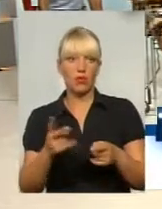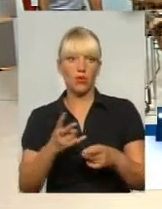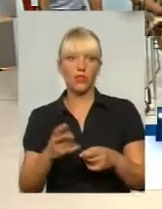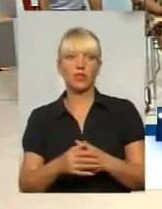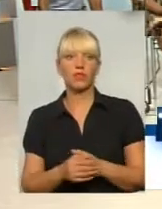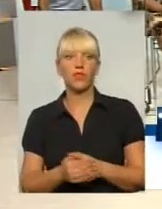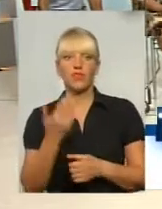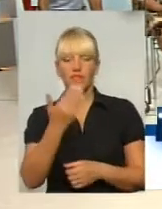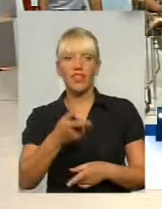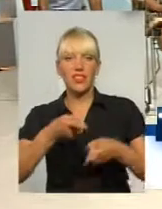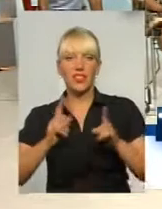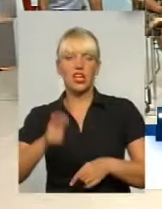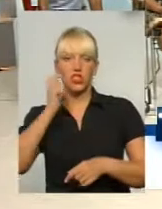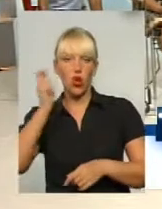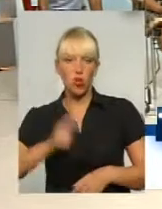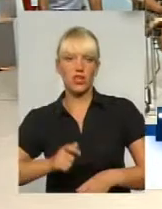жінка. Ви хочете, в руках потрапити.